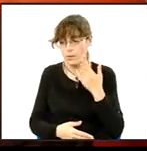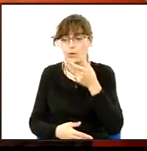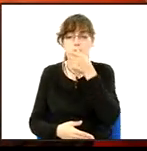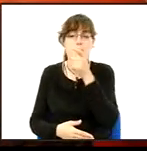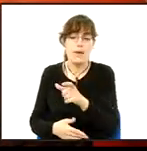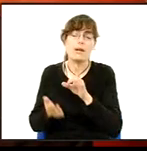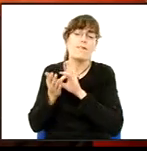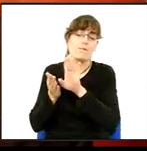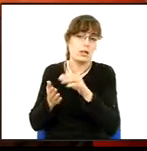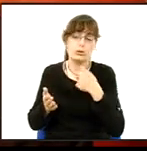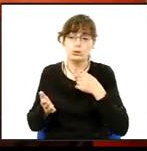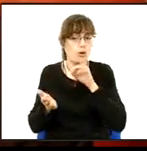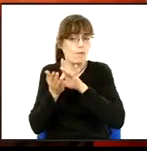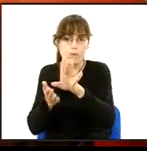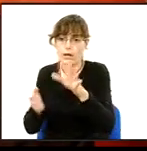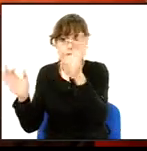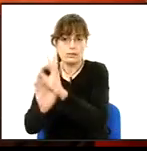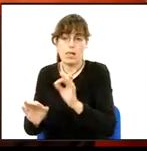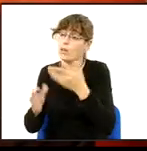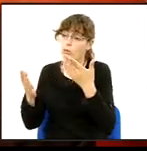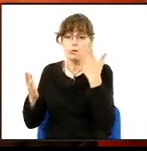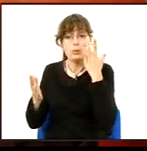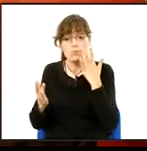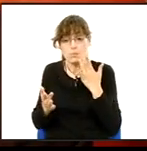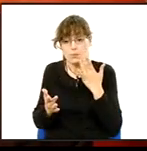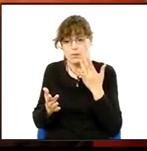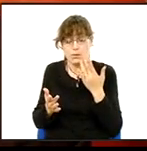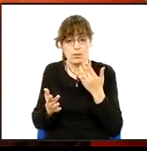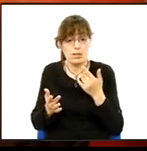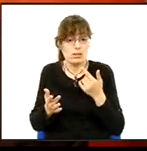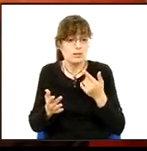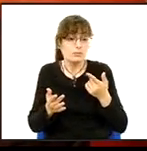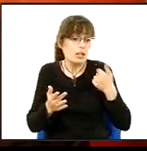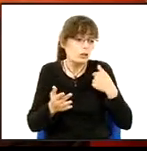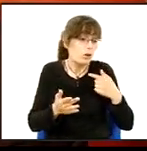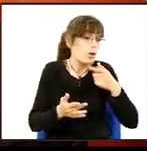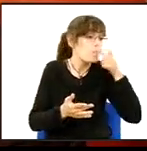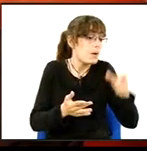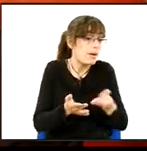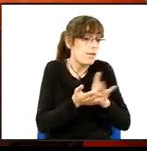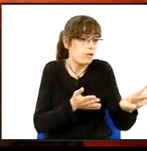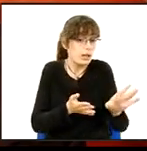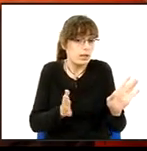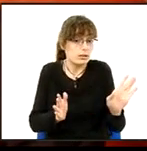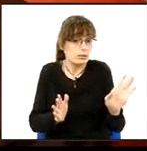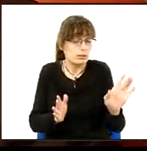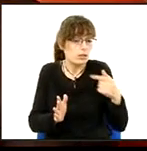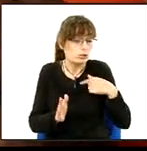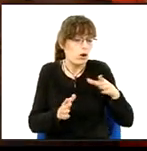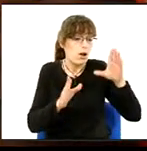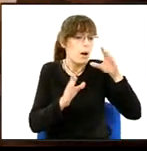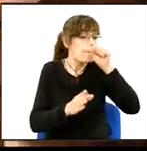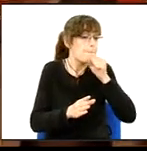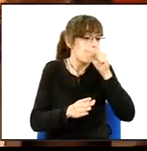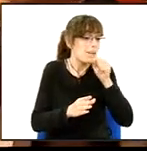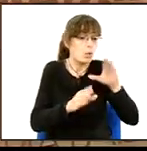paraula. No la retiraré pas. Doncs li demano, sisplau, o si no, hauré de retirar la paraula. No, ja m'ho ha de... No, és que... Senyor Anglada, que ens